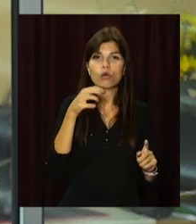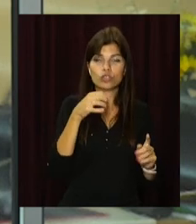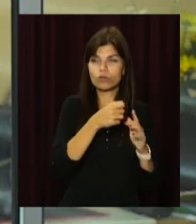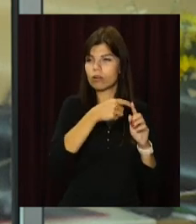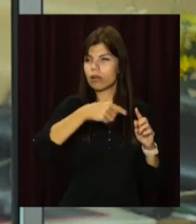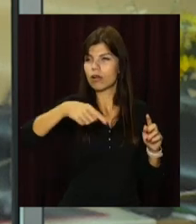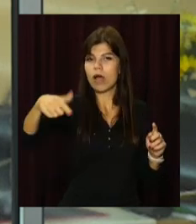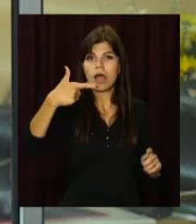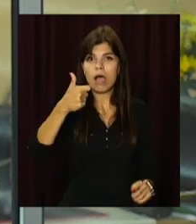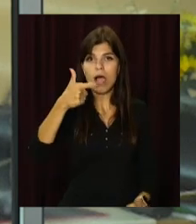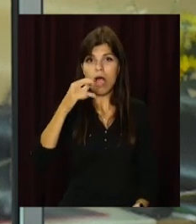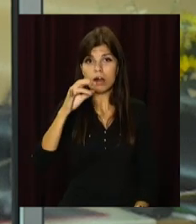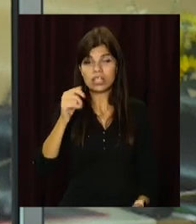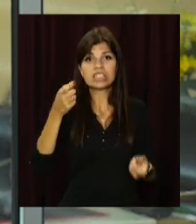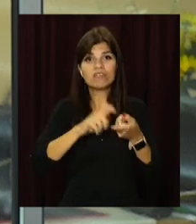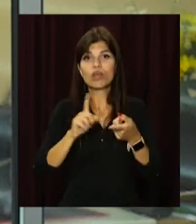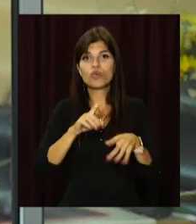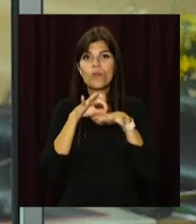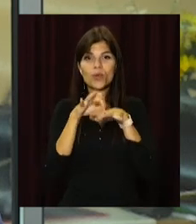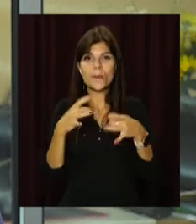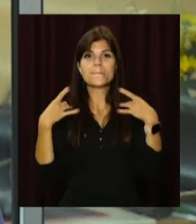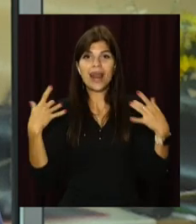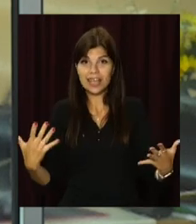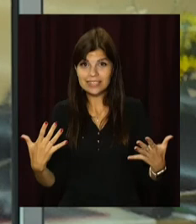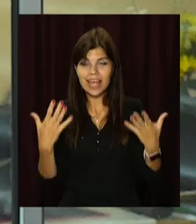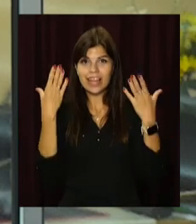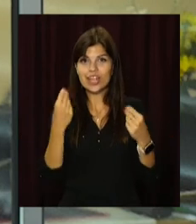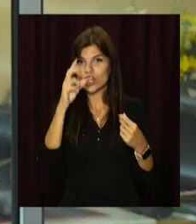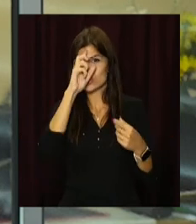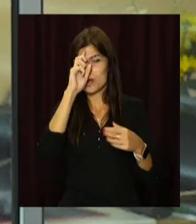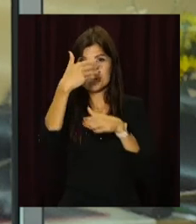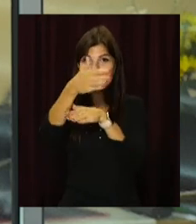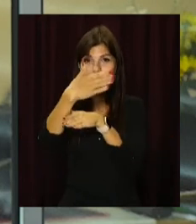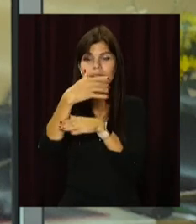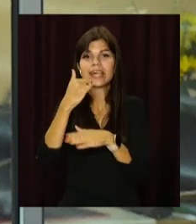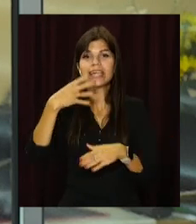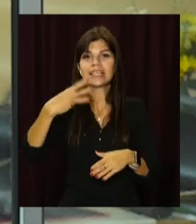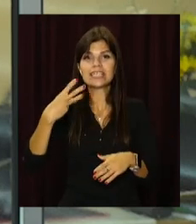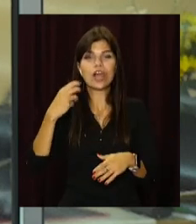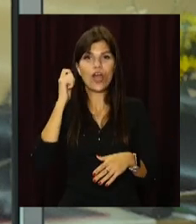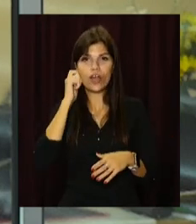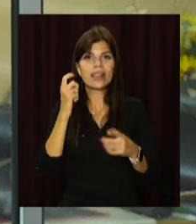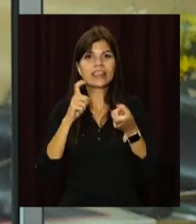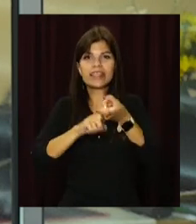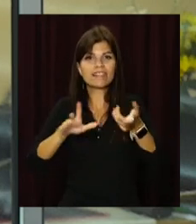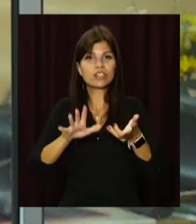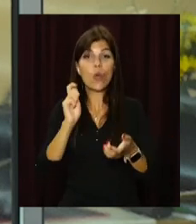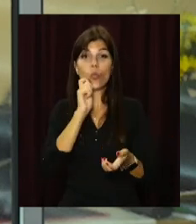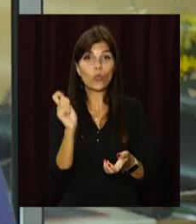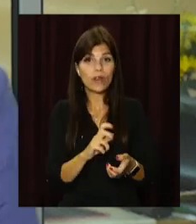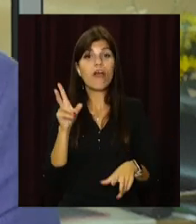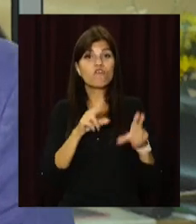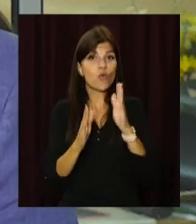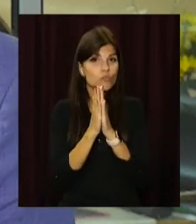Гагаріна. Зміни пов'язані з проведенням урочистостей до Дня державного прапора та 30-ї річниці незалежності України.